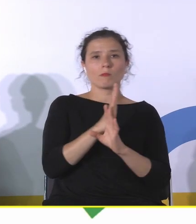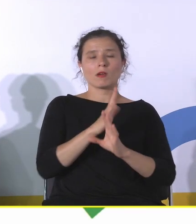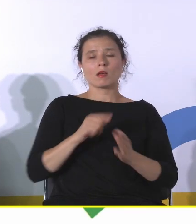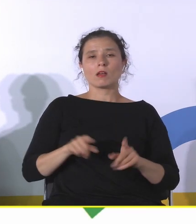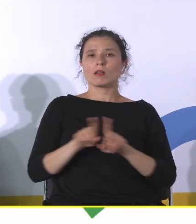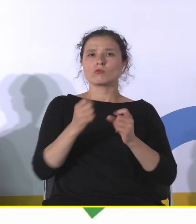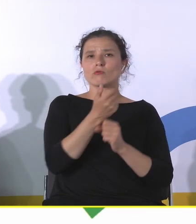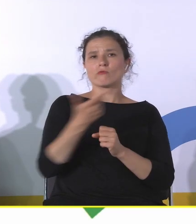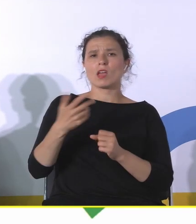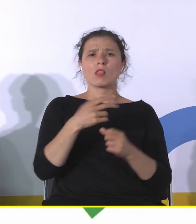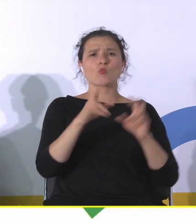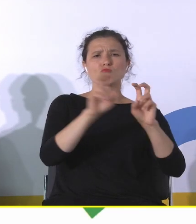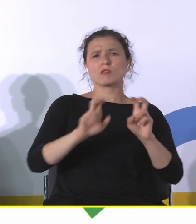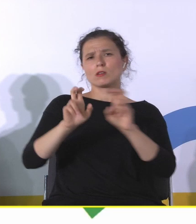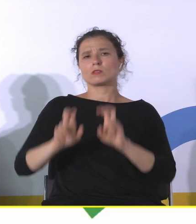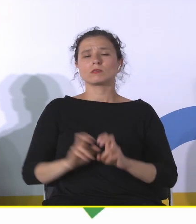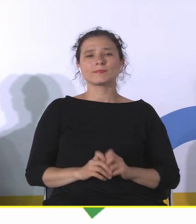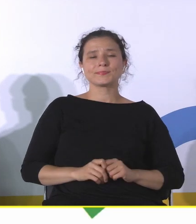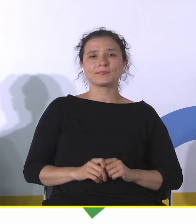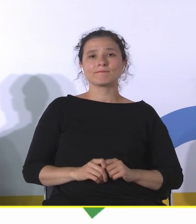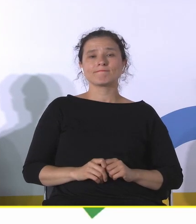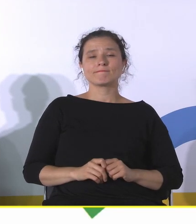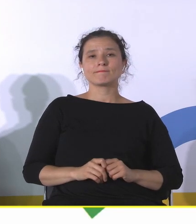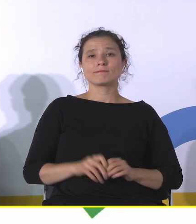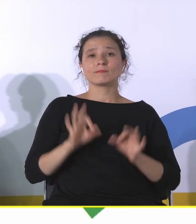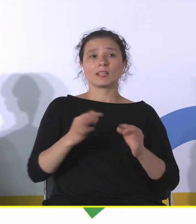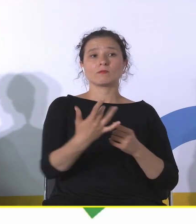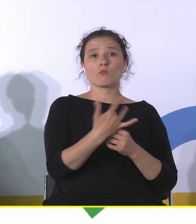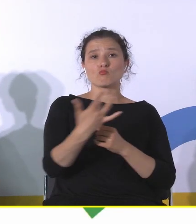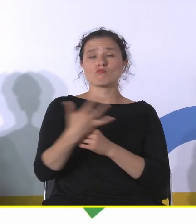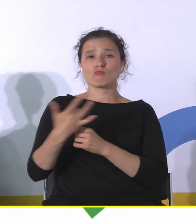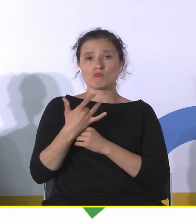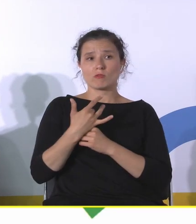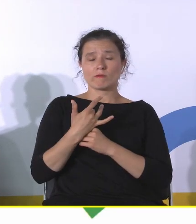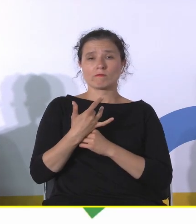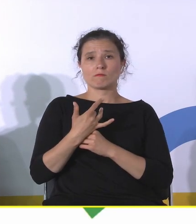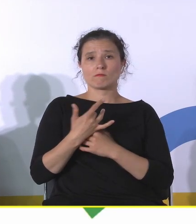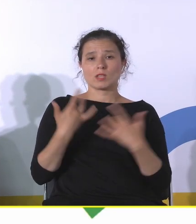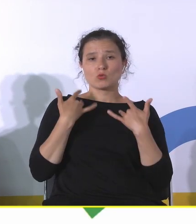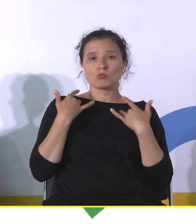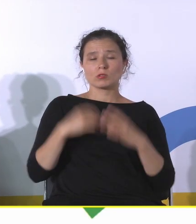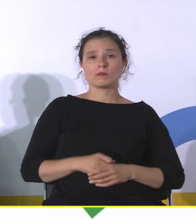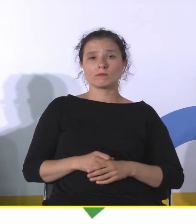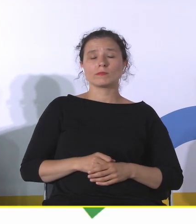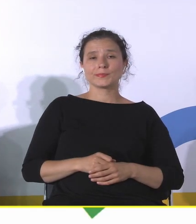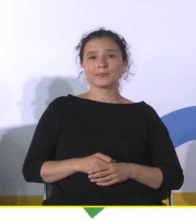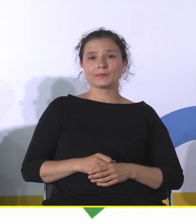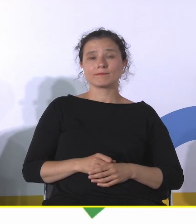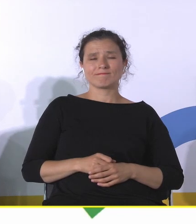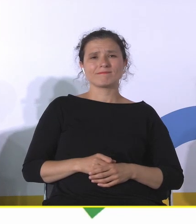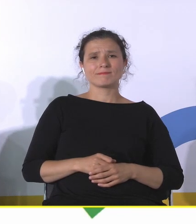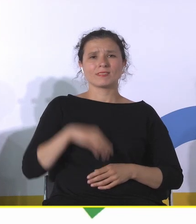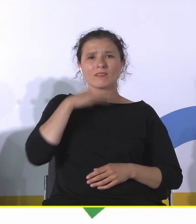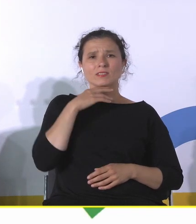kryzysów, jakie dotykają naszą rzeczywistość. Tutaj wystarczy przypomnieć o